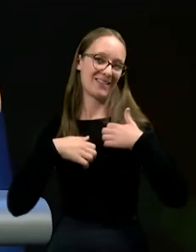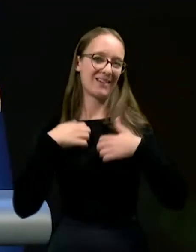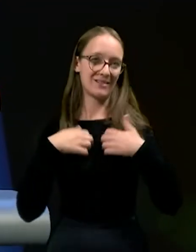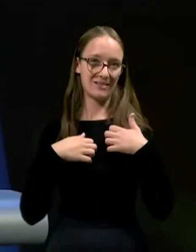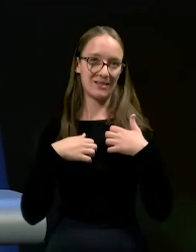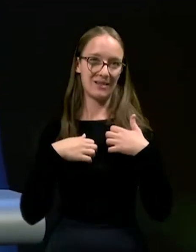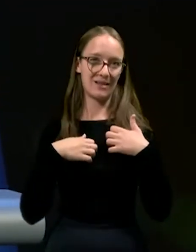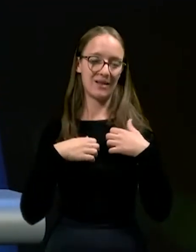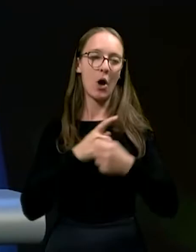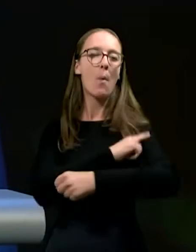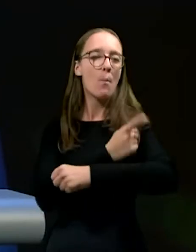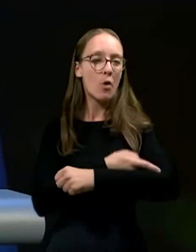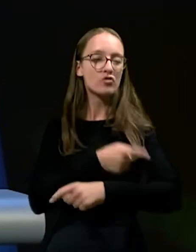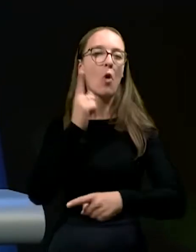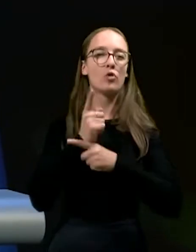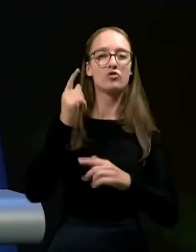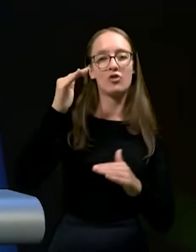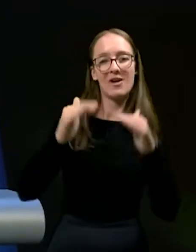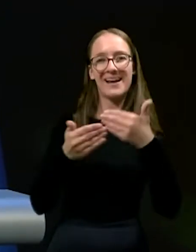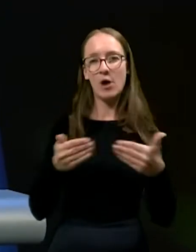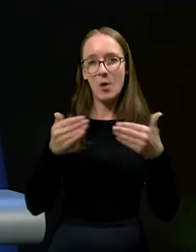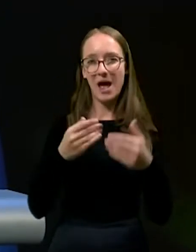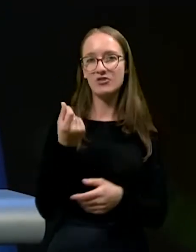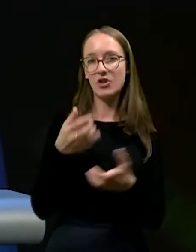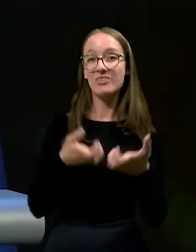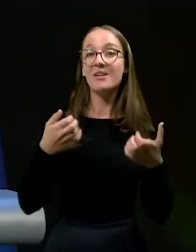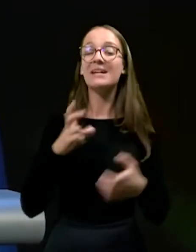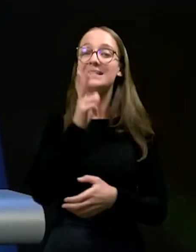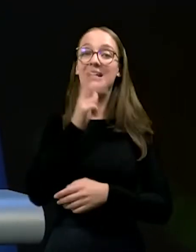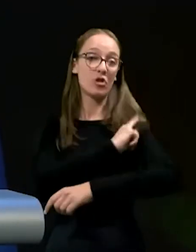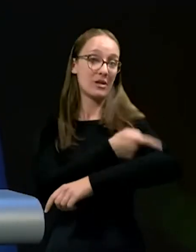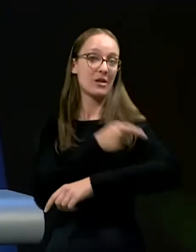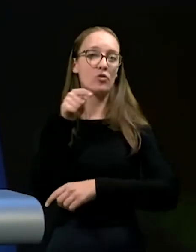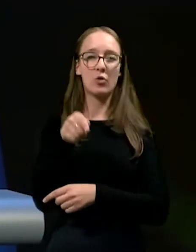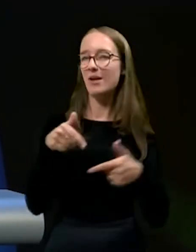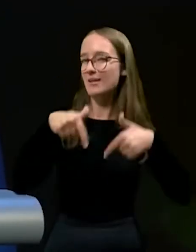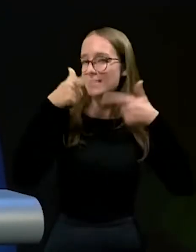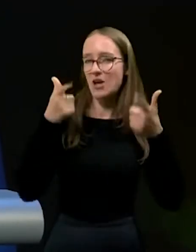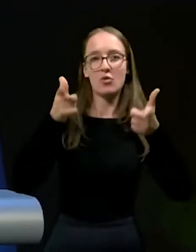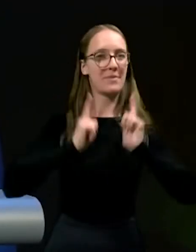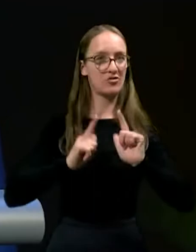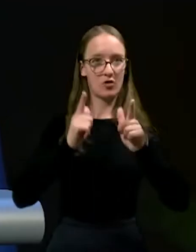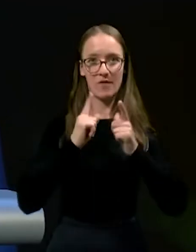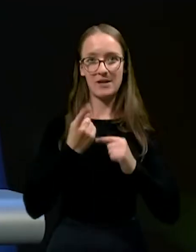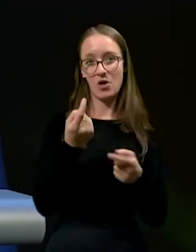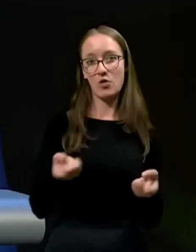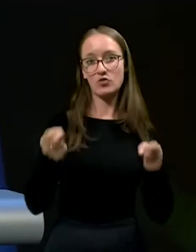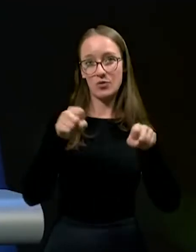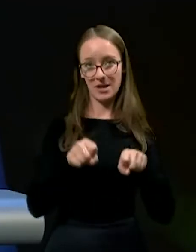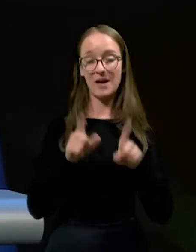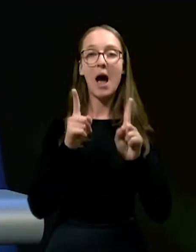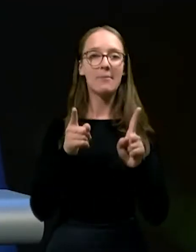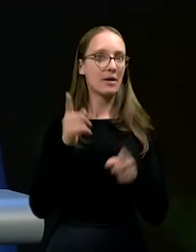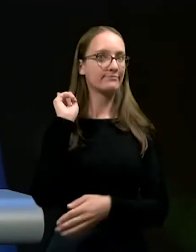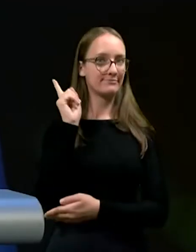močno in odločno regulacijo trga z električno energijo, je seveda jasno prečakovanje gospodarstva. Vendar